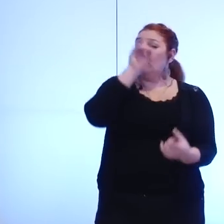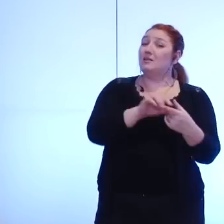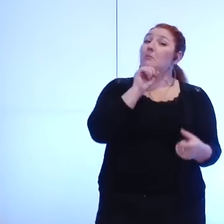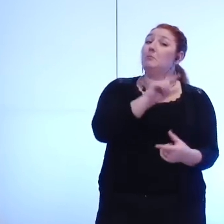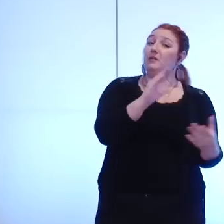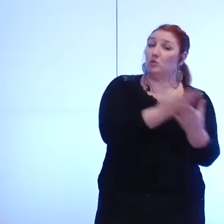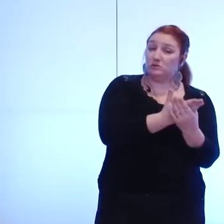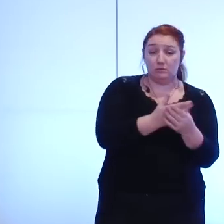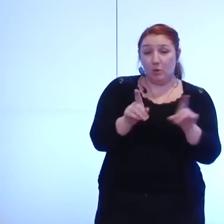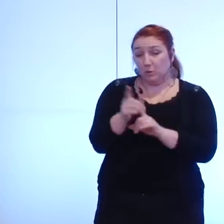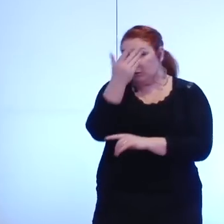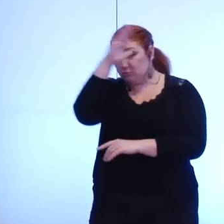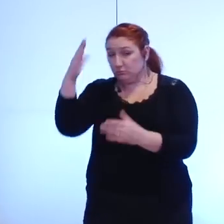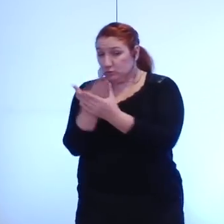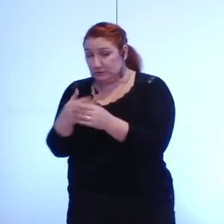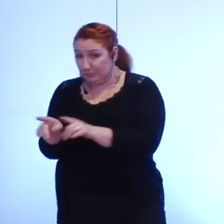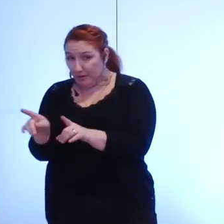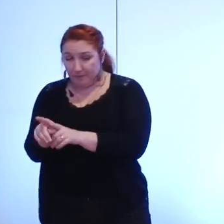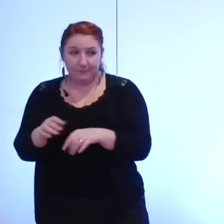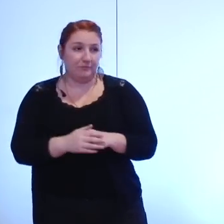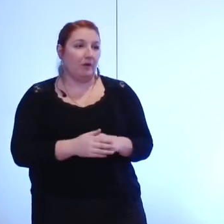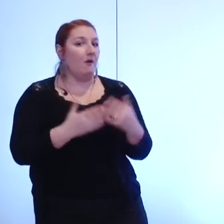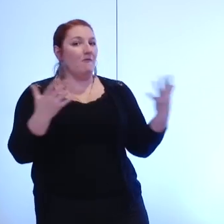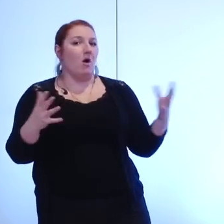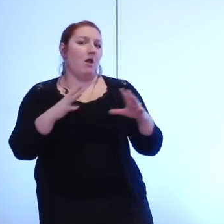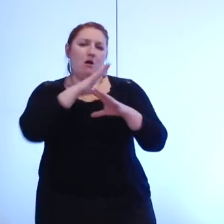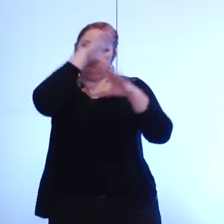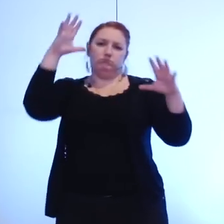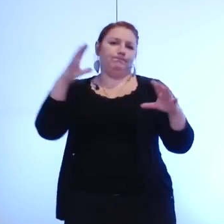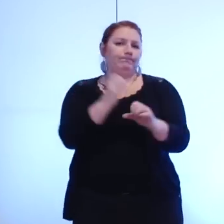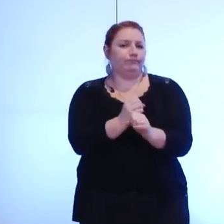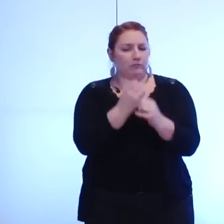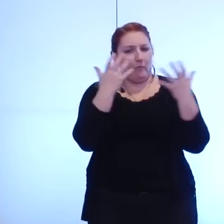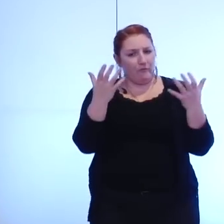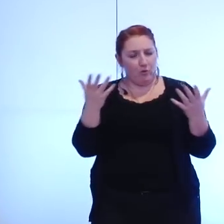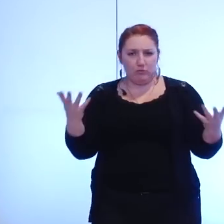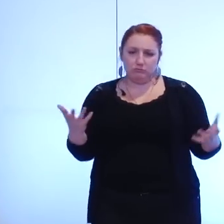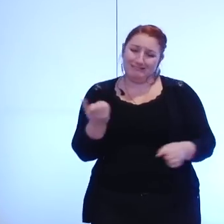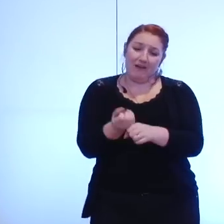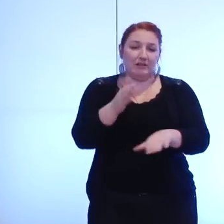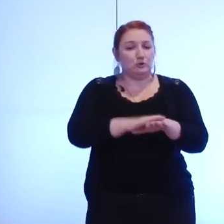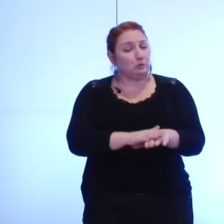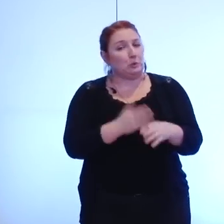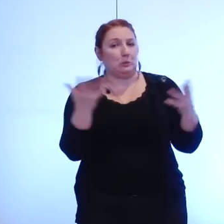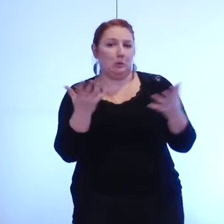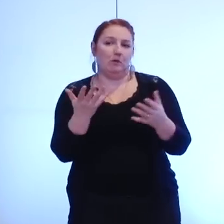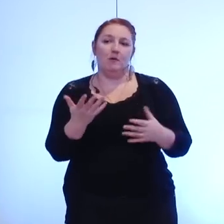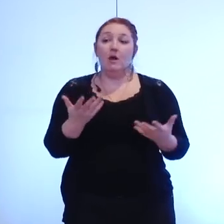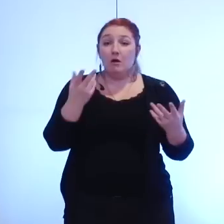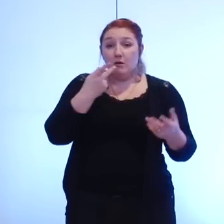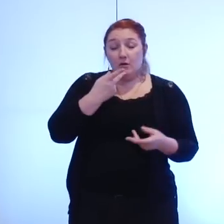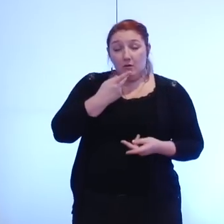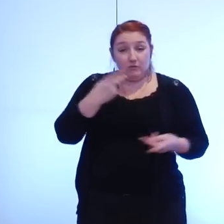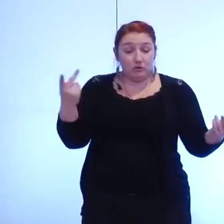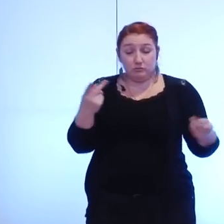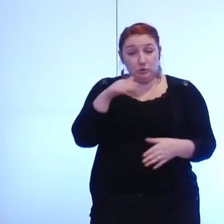entre autres ce que nous attendons que vous portiez ce sur quoi je vous le dis très franchement nous aurions aimé même vous lire ce soir